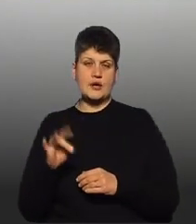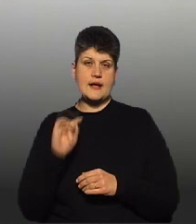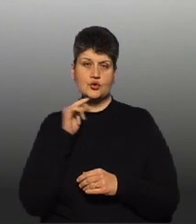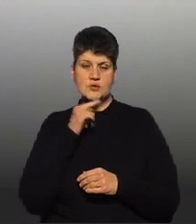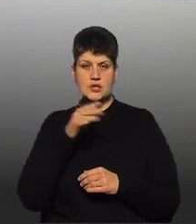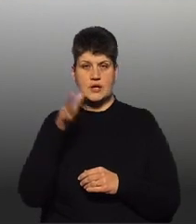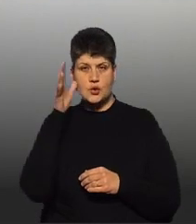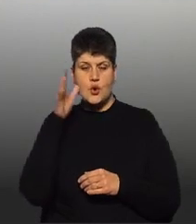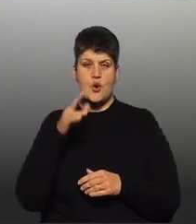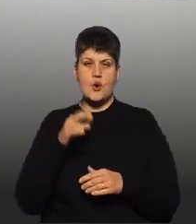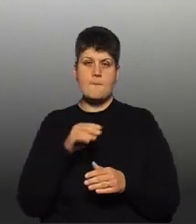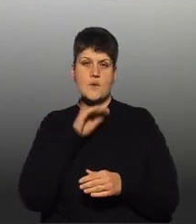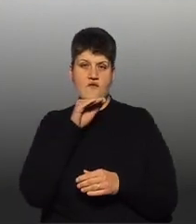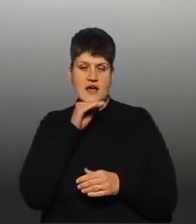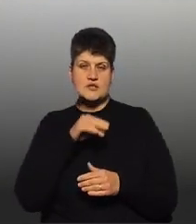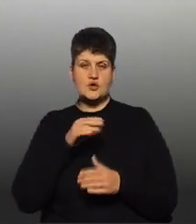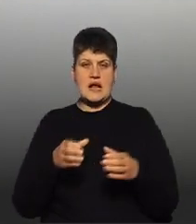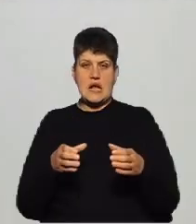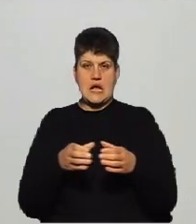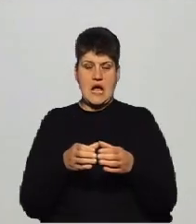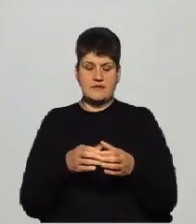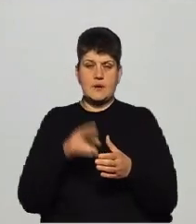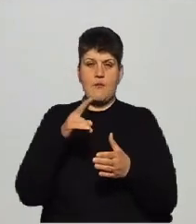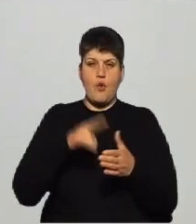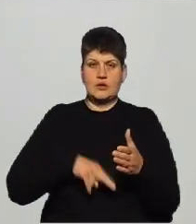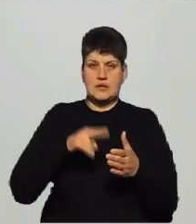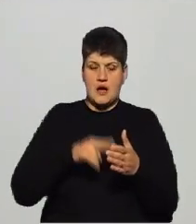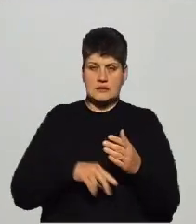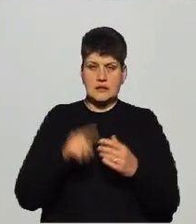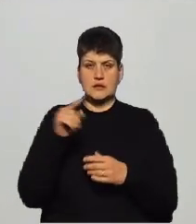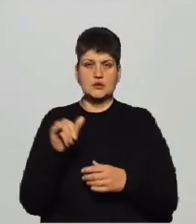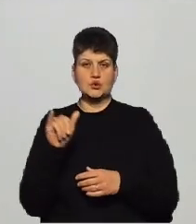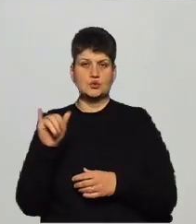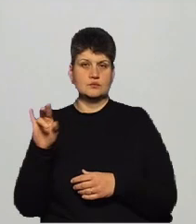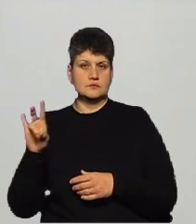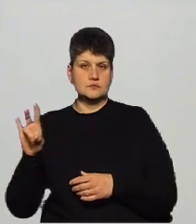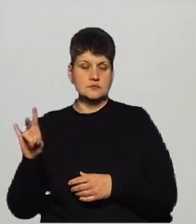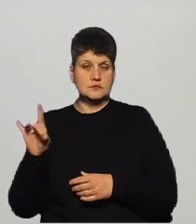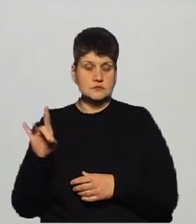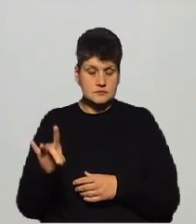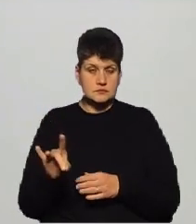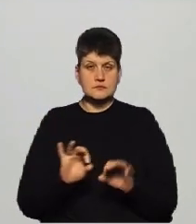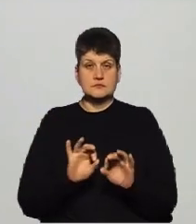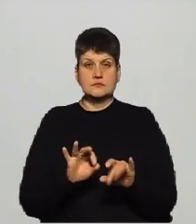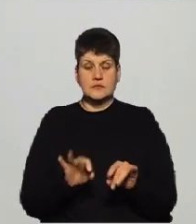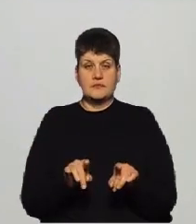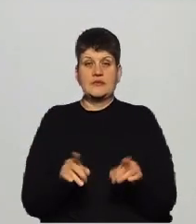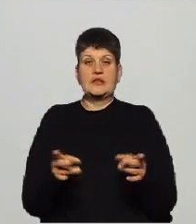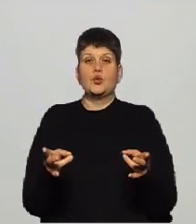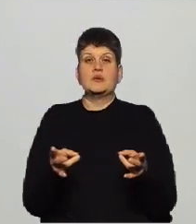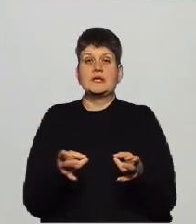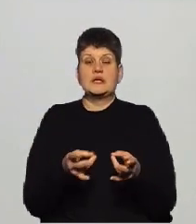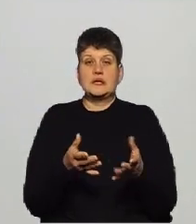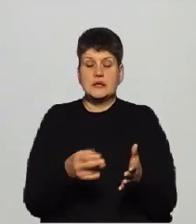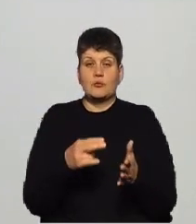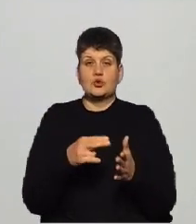податків та фіскальної політики Західноукраїнського національного університету Тарас Маршалок прокоментував необхідність податку на